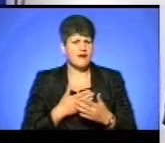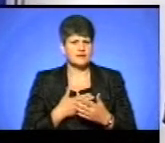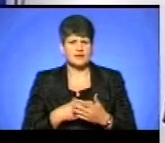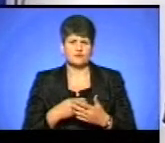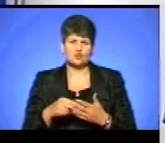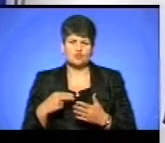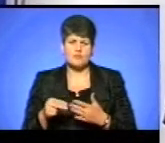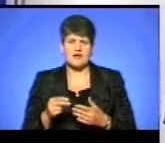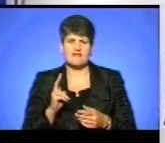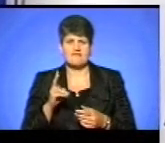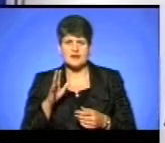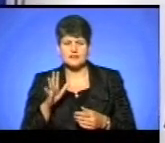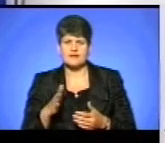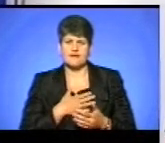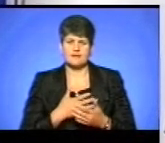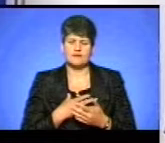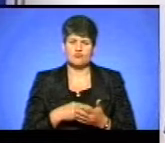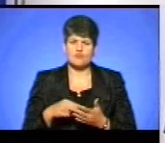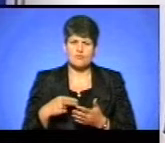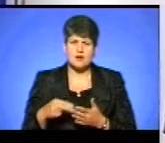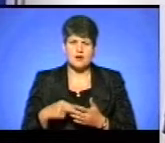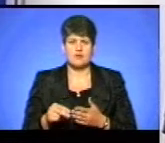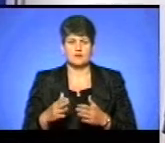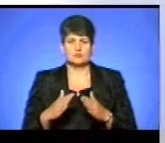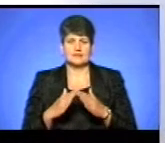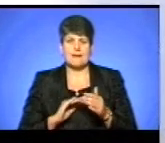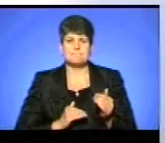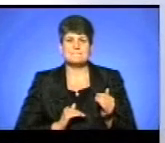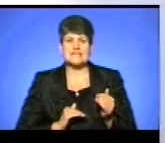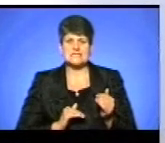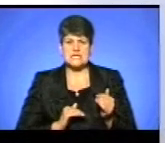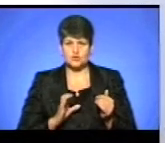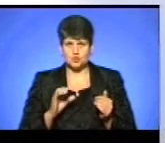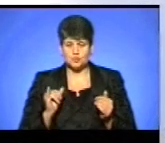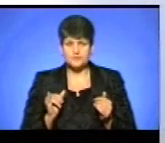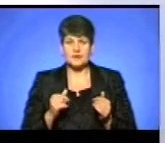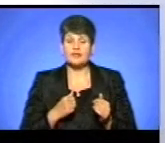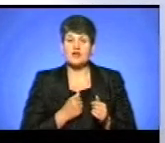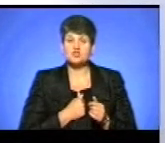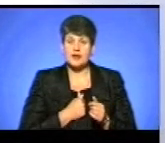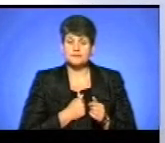квартири, активно розкупляються нерухомість для бізнесу. І, на жаль,